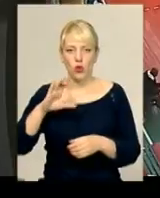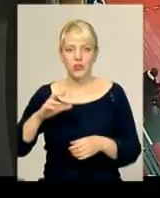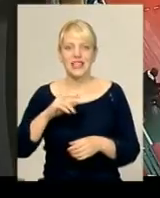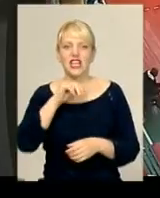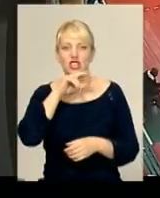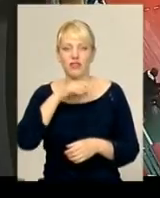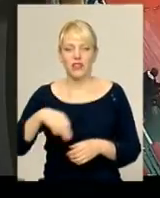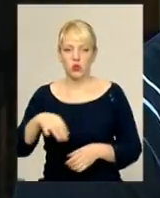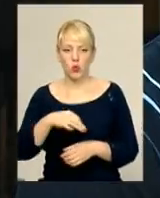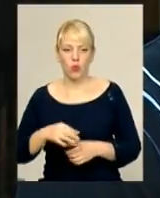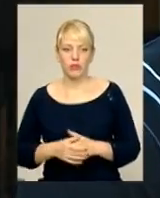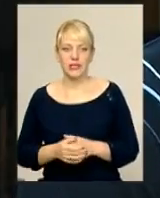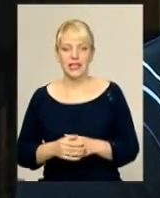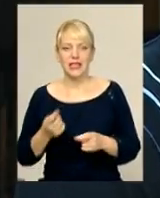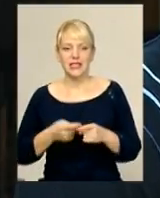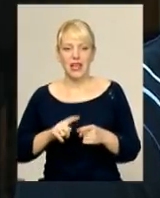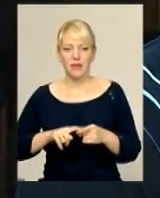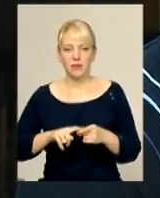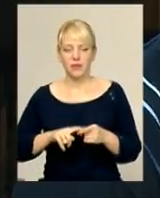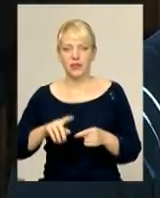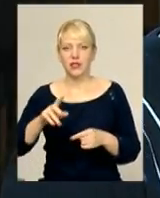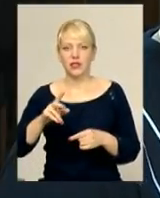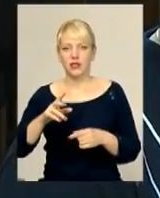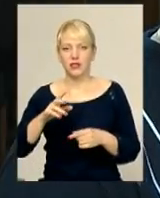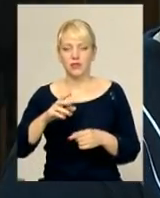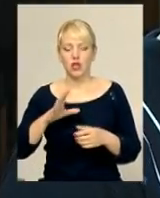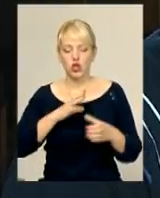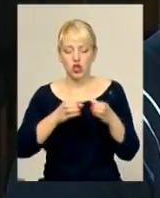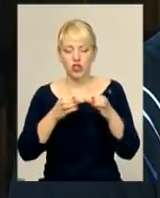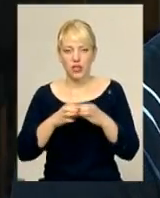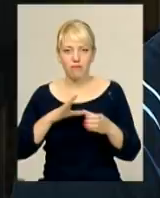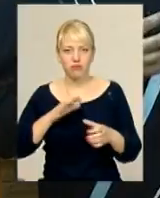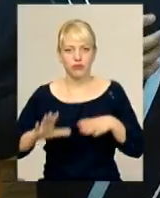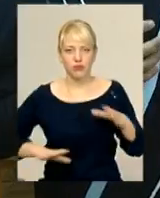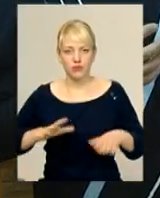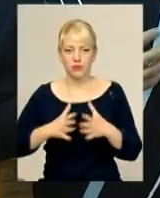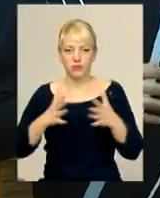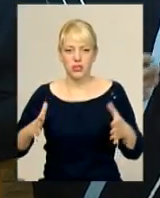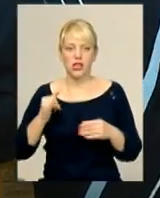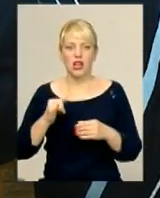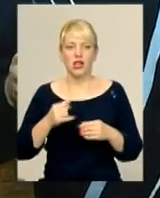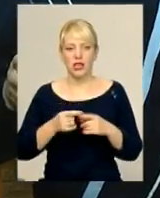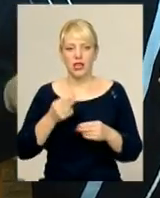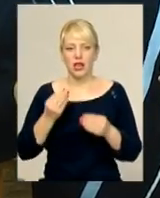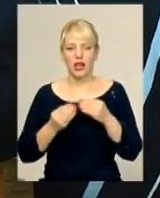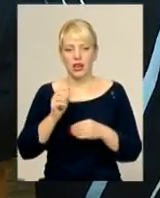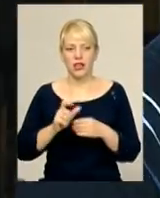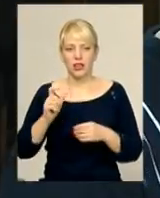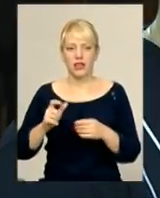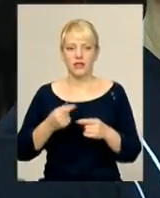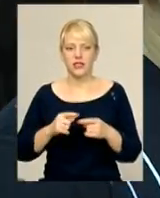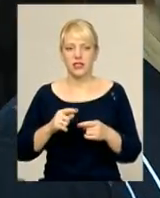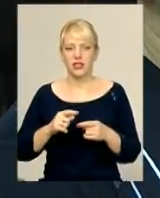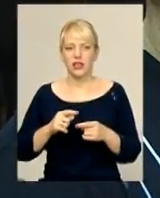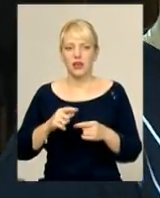Чернівецької області. І состав наігрувався більш-менш, команда сильніша, і гравці з замінами